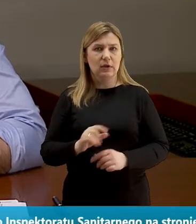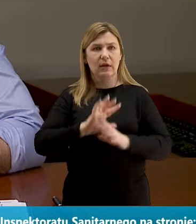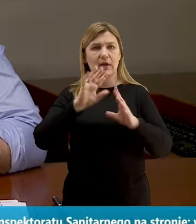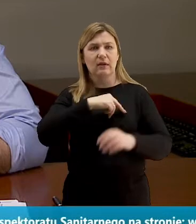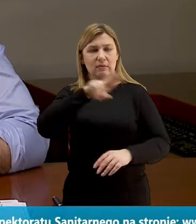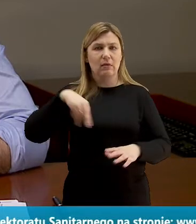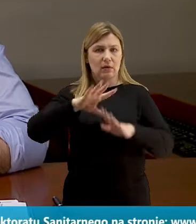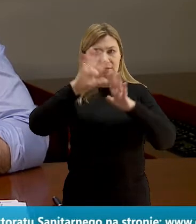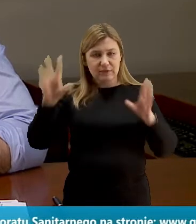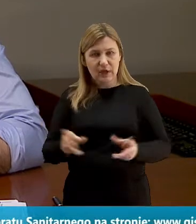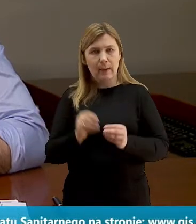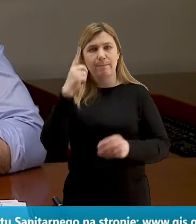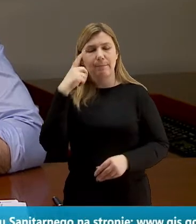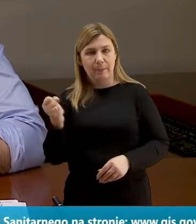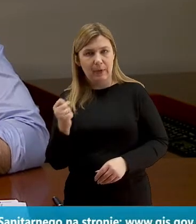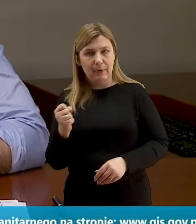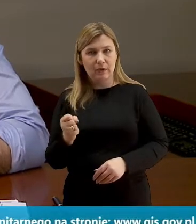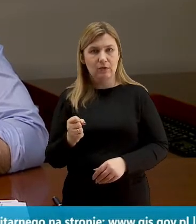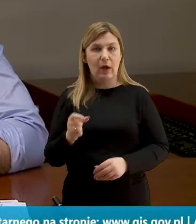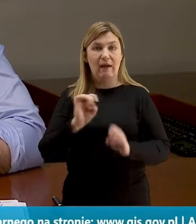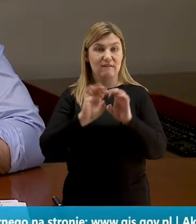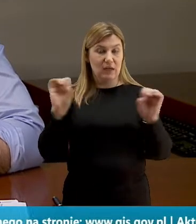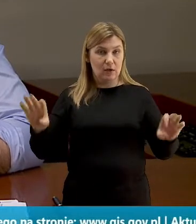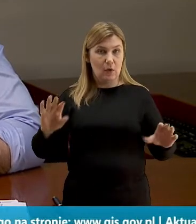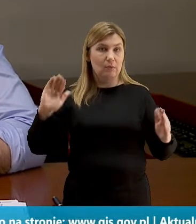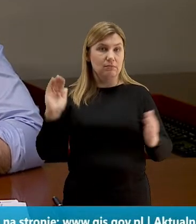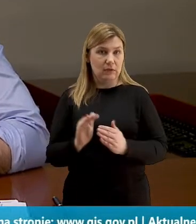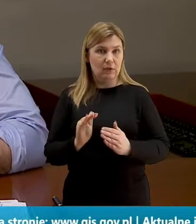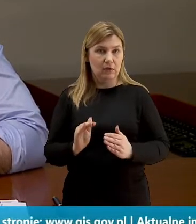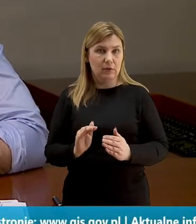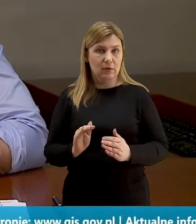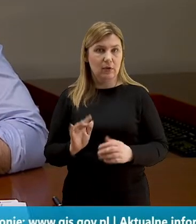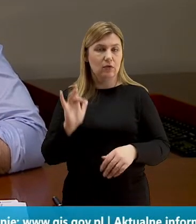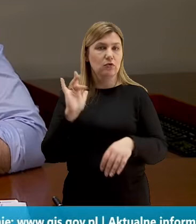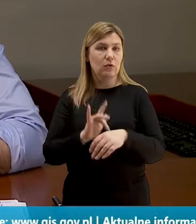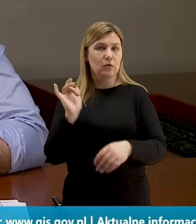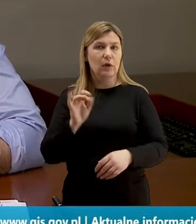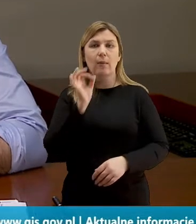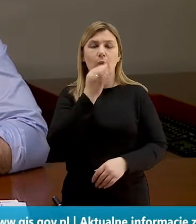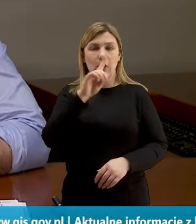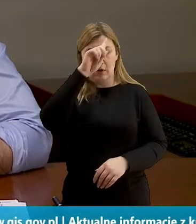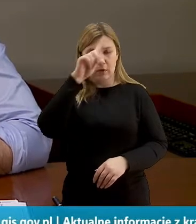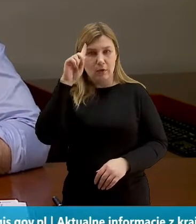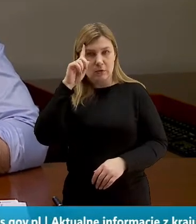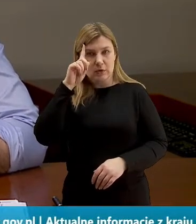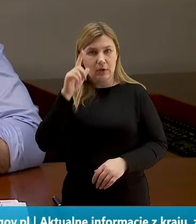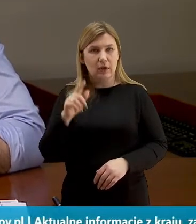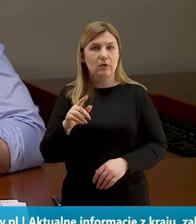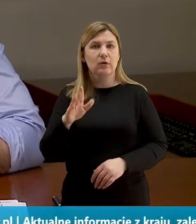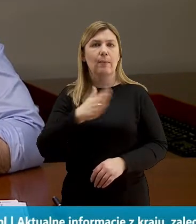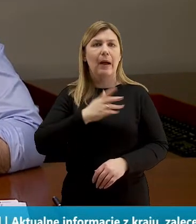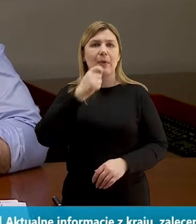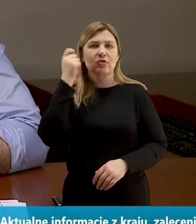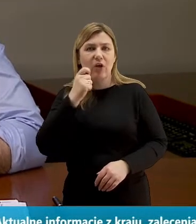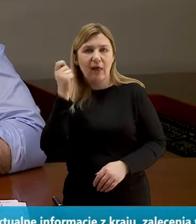Pamiętajmy, że choć sam wirus może w mniejszym stopniu dotyka młodych ludzi, to mamy przecież dziadków, mamy